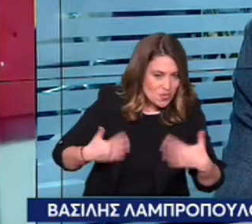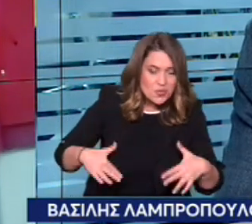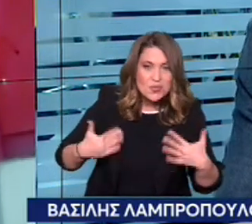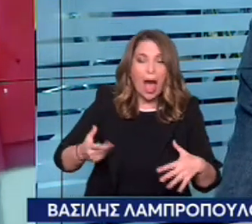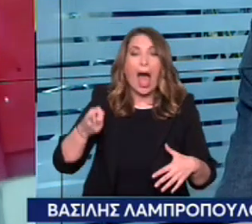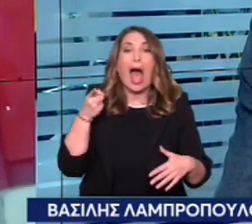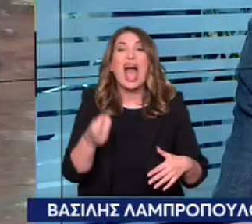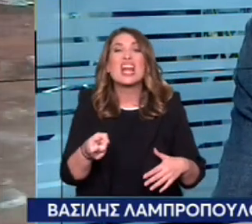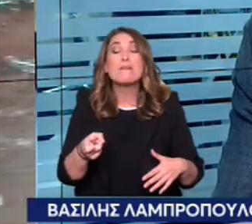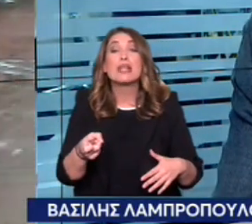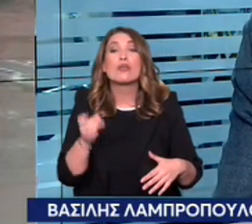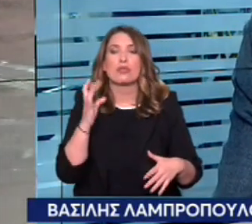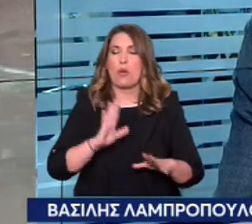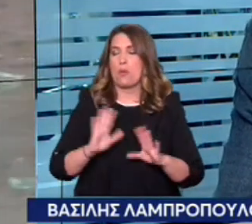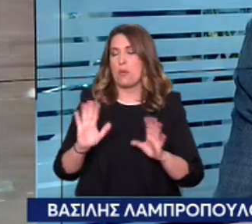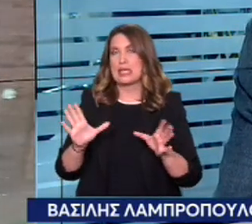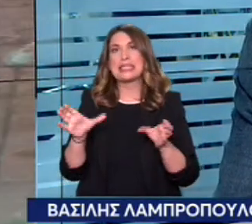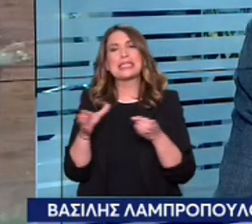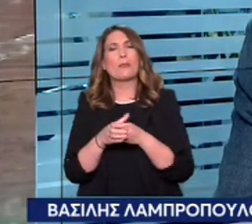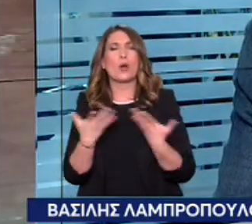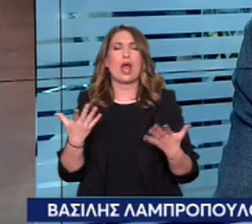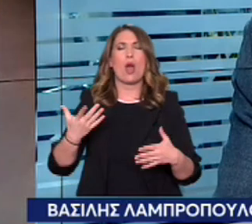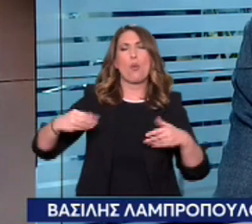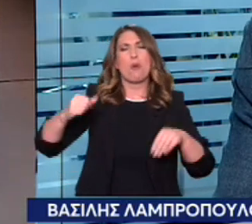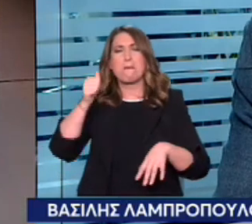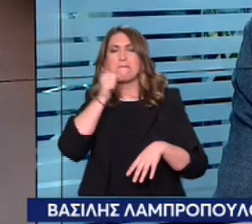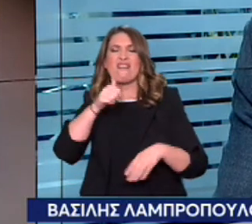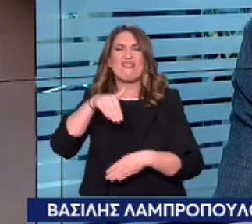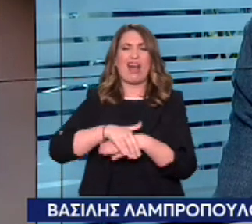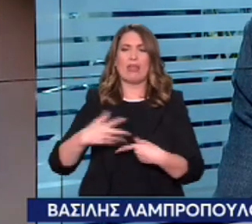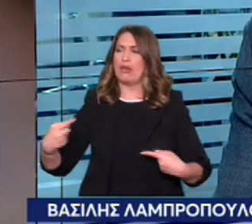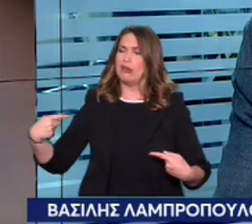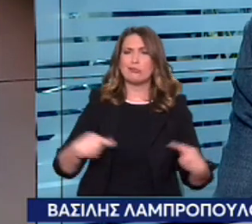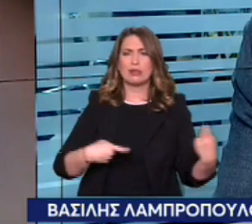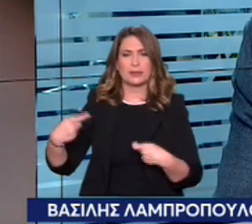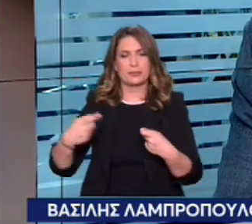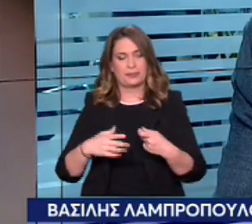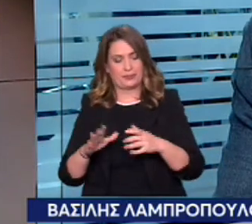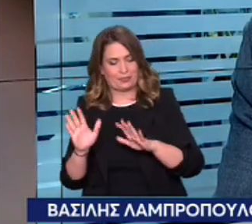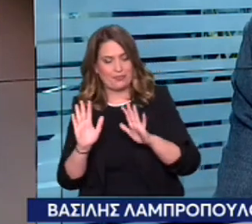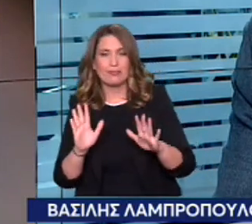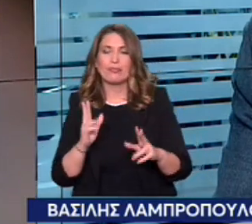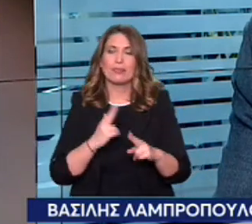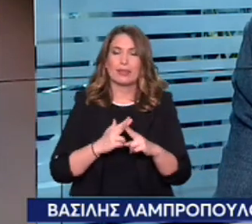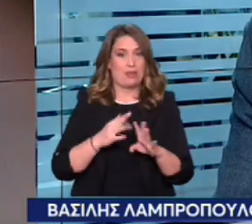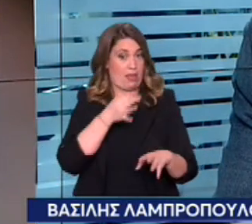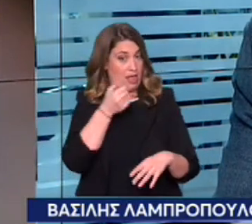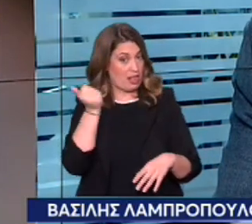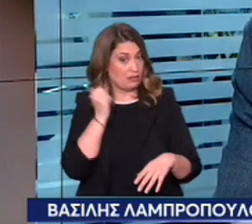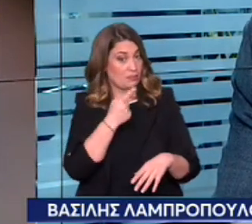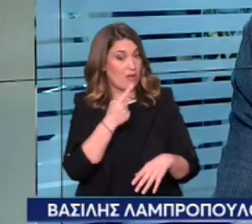αυτό που λέγαμε παλιά, ότι βρέπει να έχουμε συμμορία στον ονόν της νύχτας, αλληλοεξοντώνονται. Και ας μην ασχοληθούμε. Πρώτα απ' όλα θα το πω, όπως το είπα και χτες,